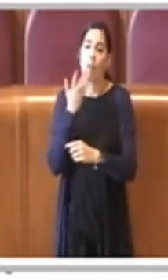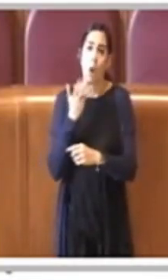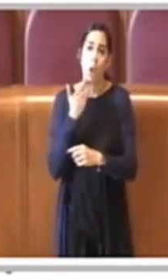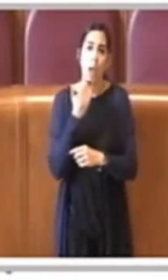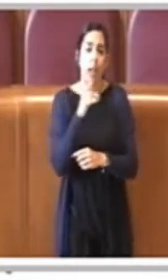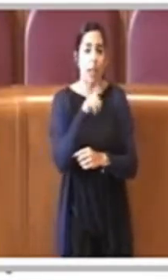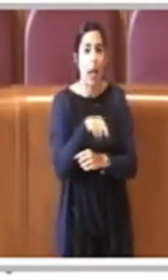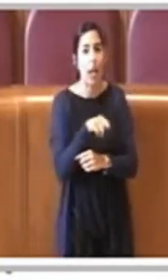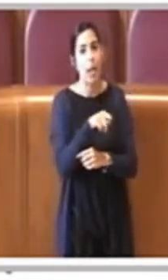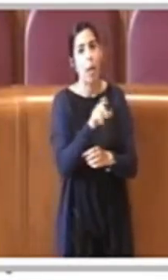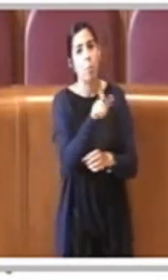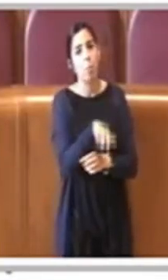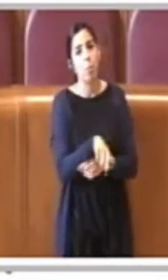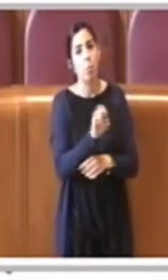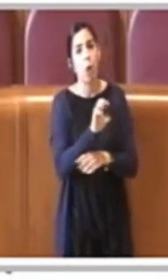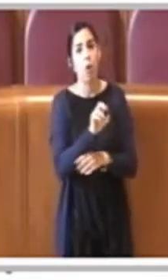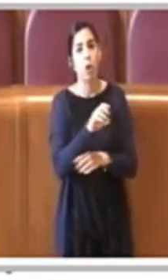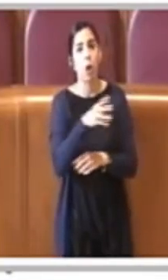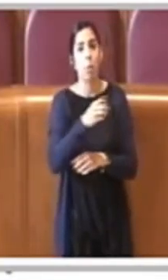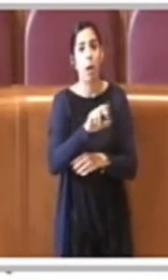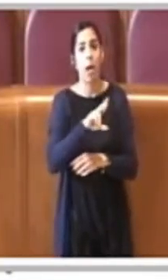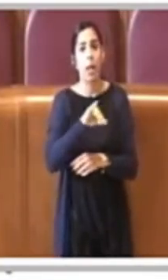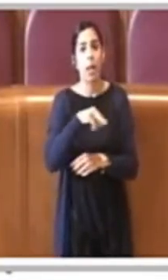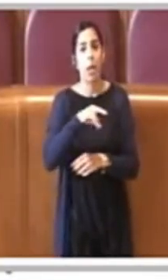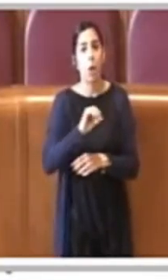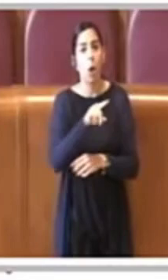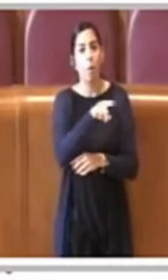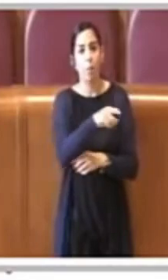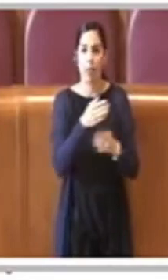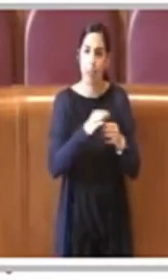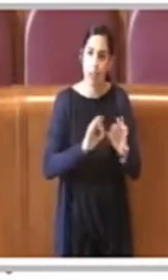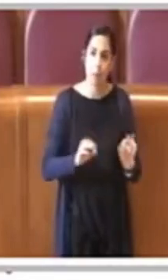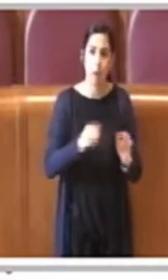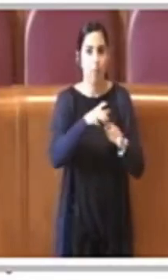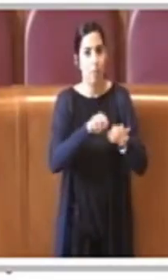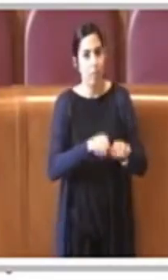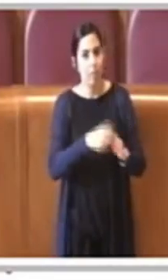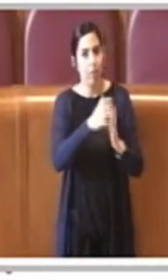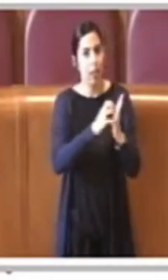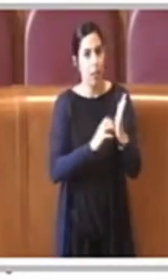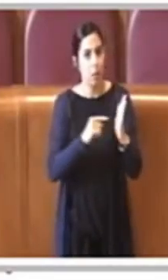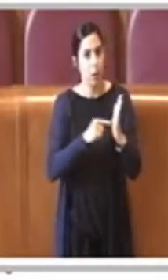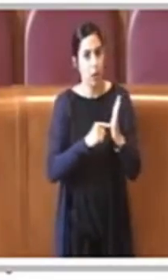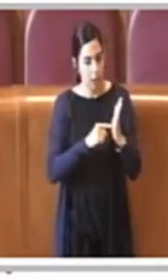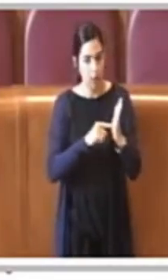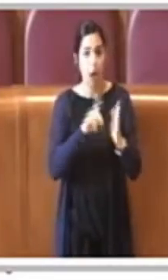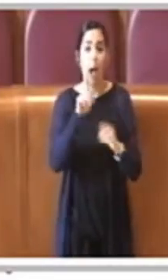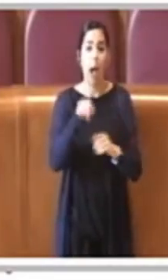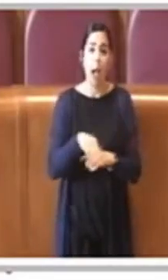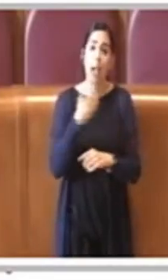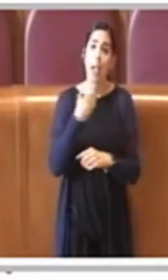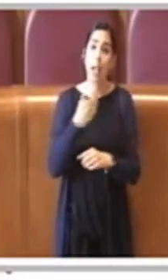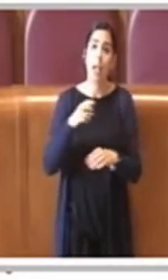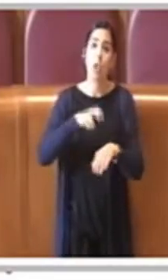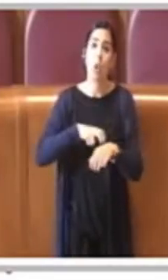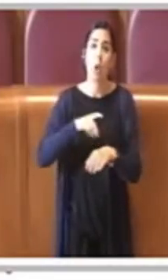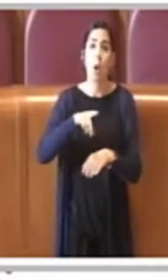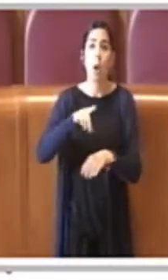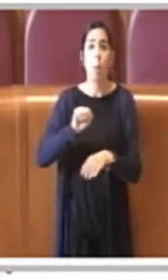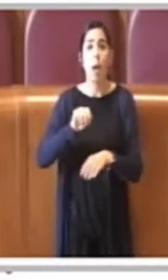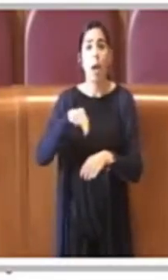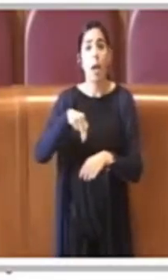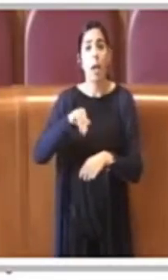disponibile appunto alla sesura di questo dispositivo, ringrazio il dottor Panier per